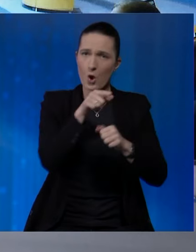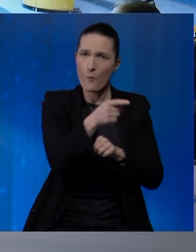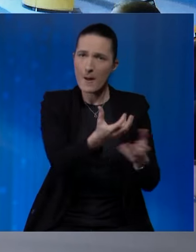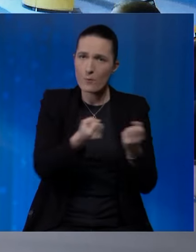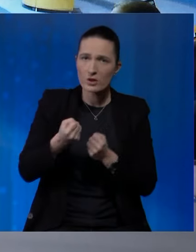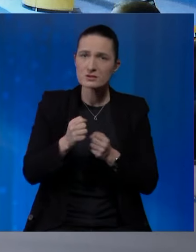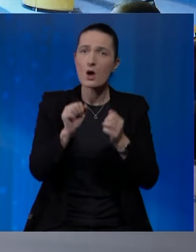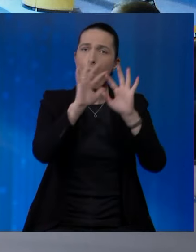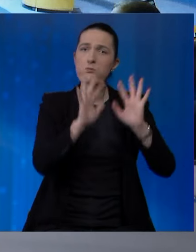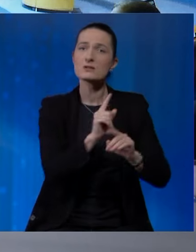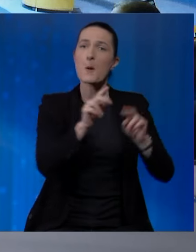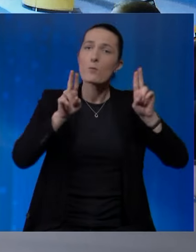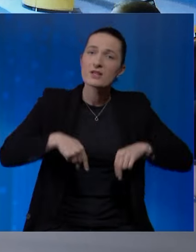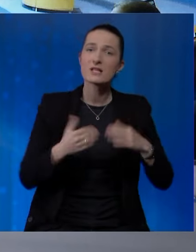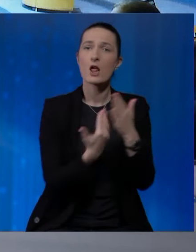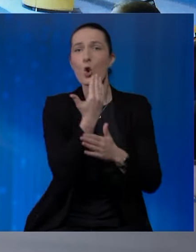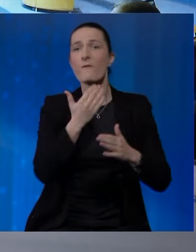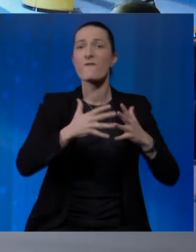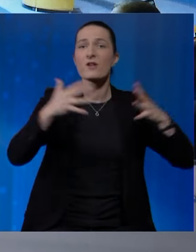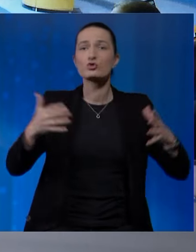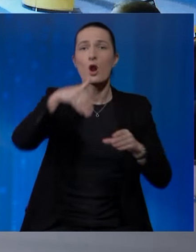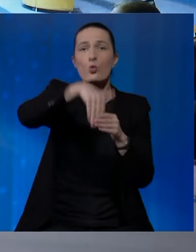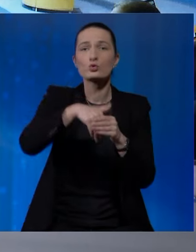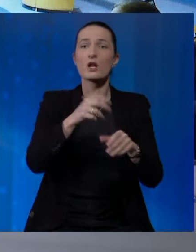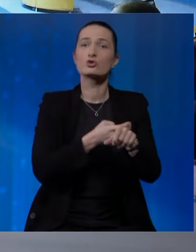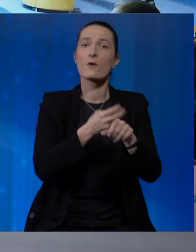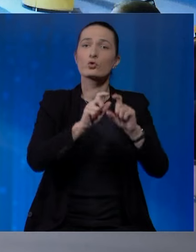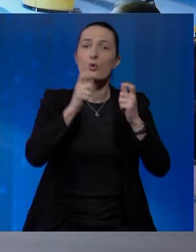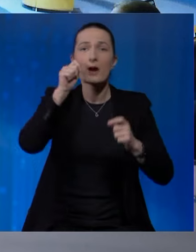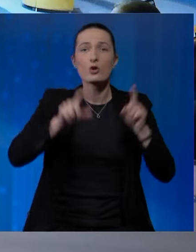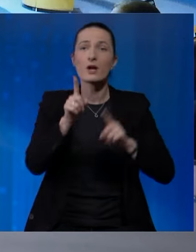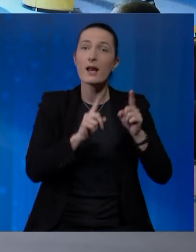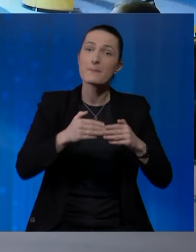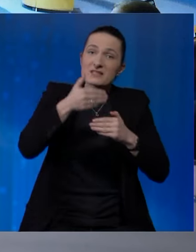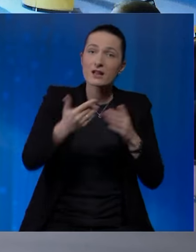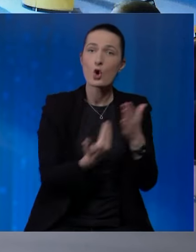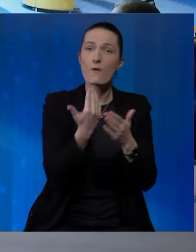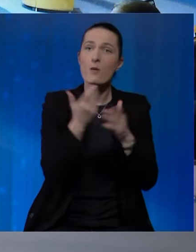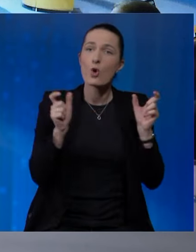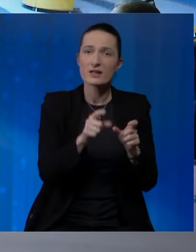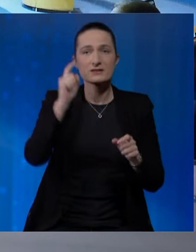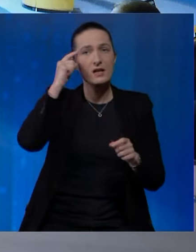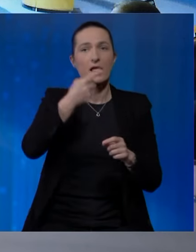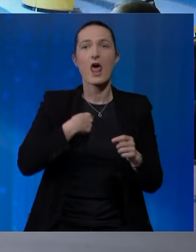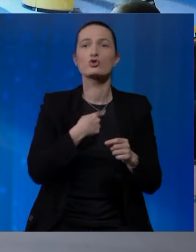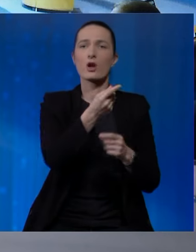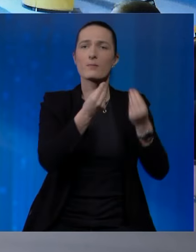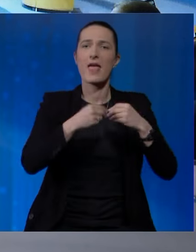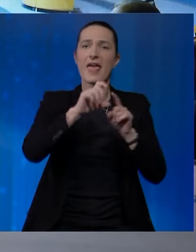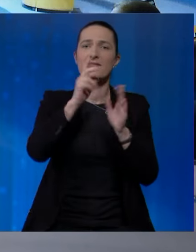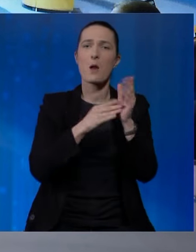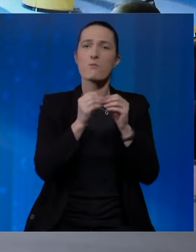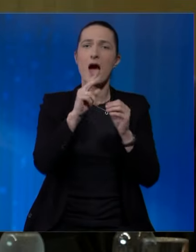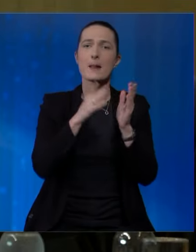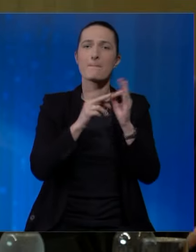Da li ovaj potez je obris potencijalne nove većine unutar državnog Doma naroda ili nam slijedi nova blokada, saznajte od našeg Edina Brimca.